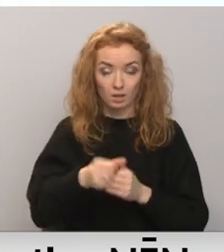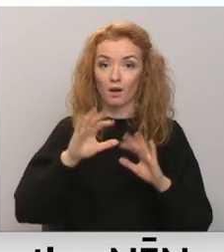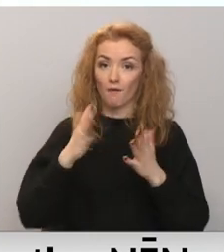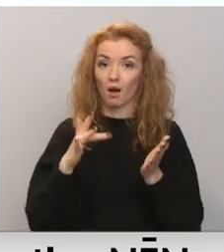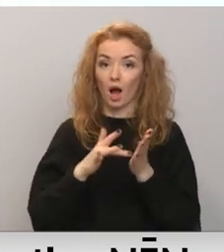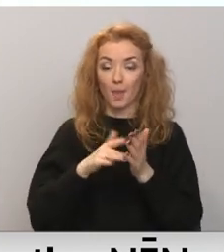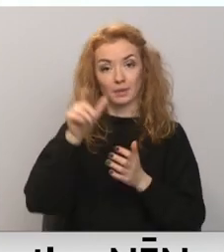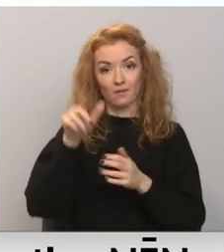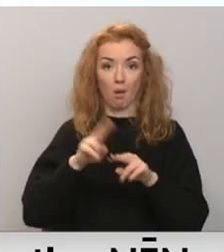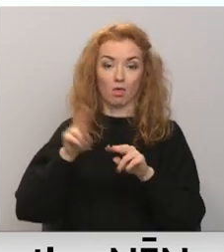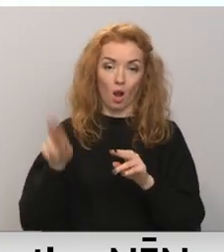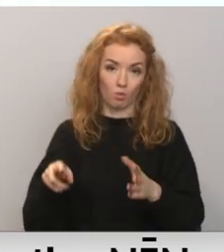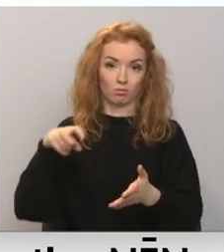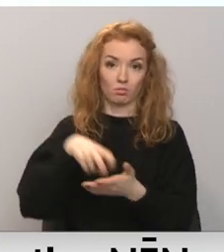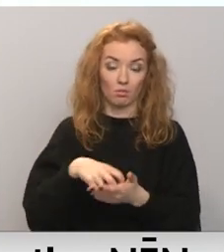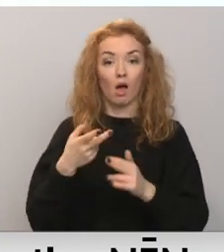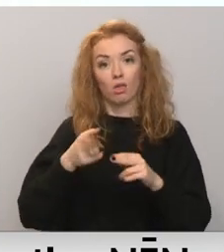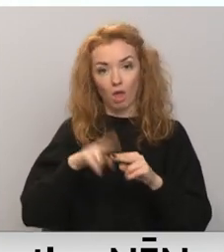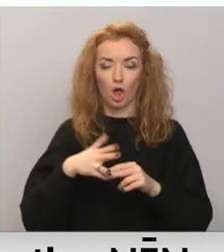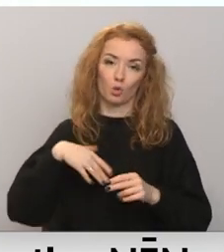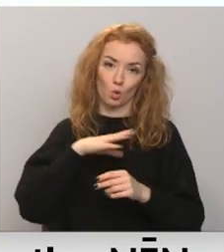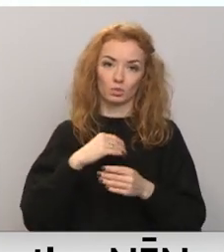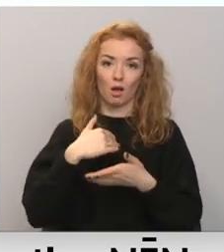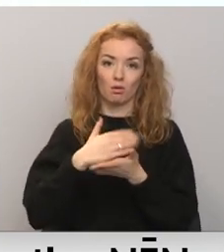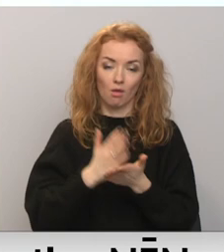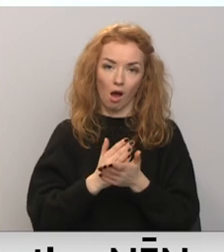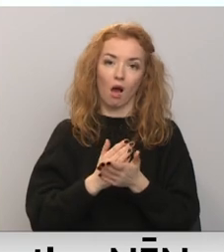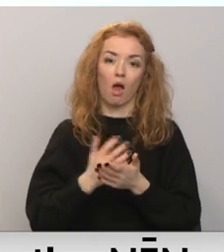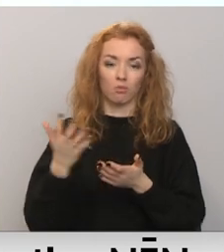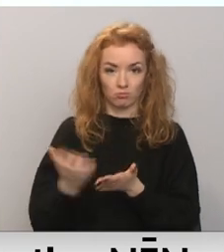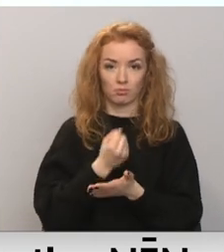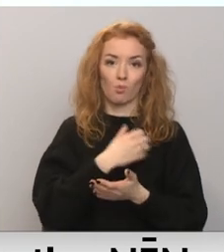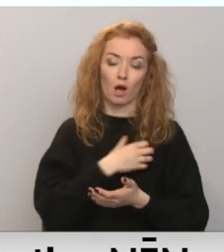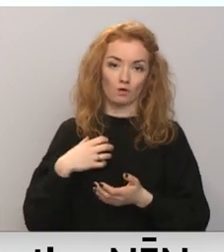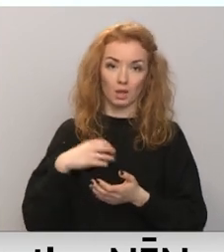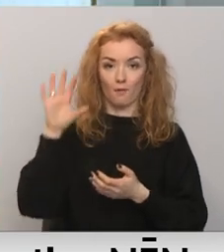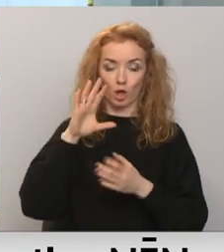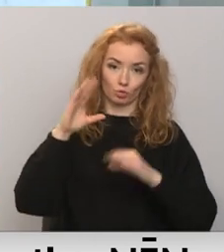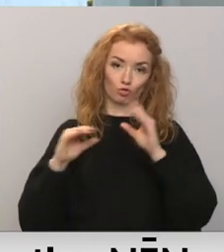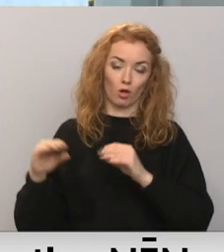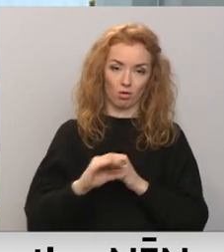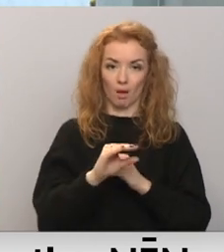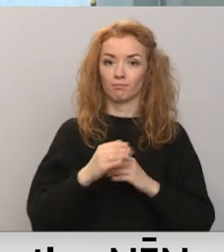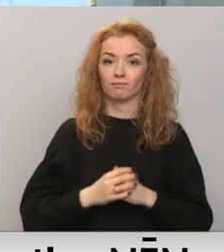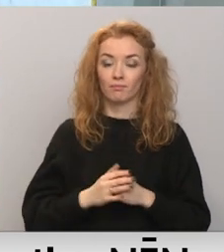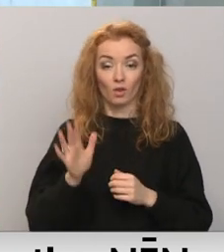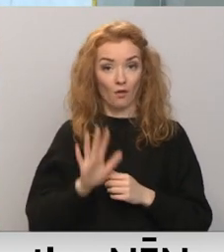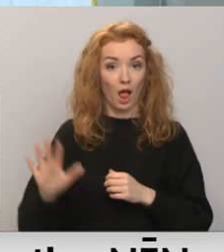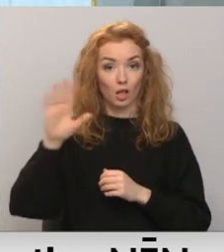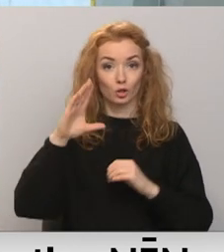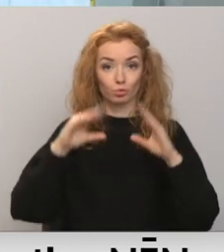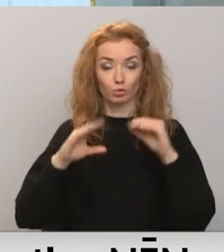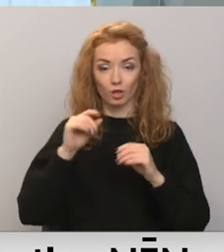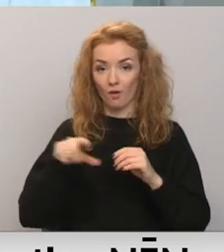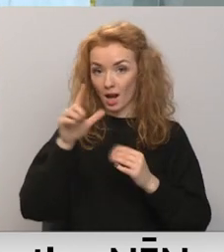cilvēkam deklarēties, vismaz mums kaut kāda daļiņa atnāks arī uz pašvaldību arī valsts budžetā. Valsts budžets vairāk